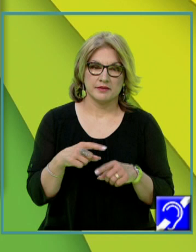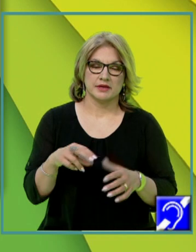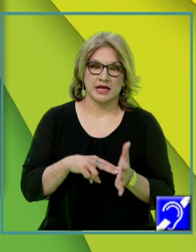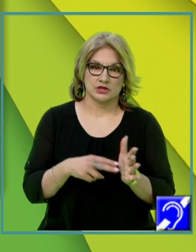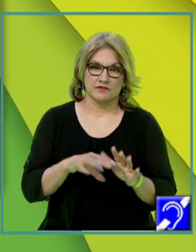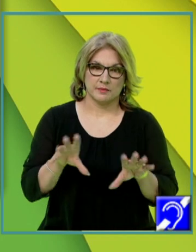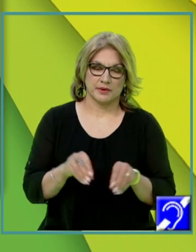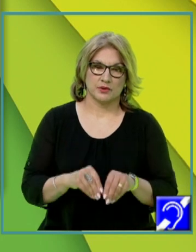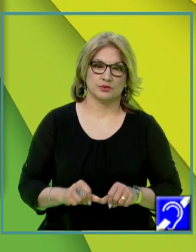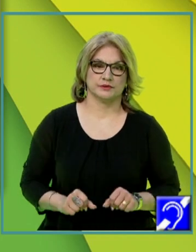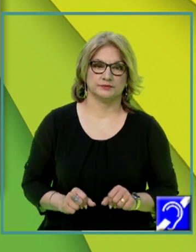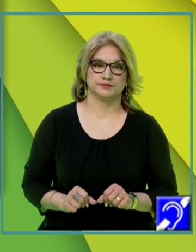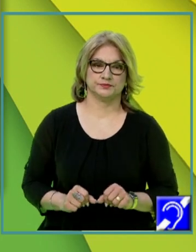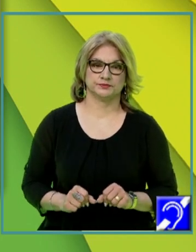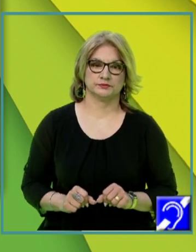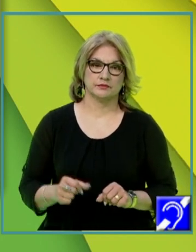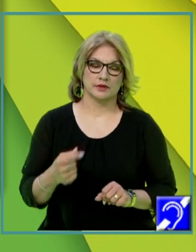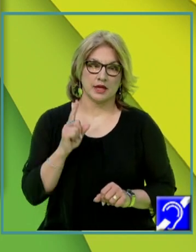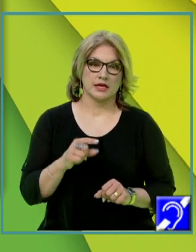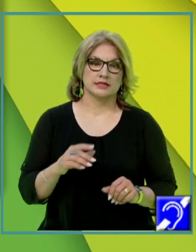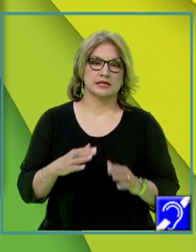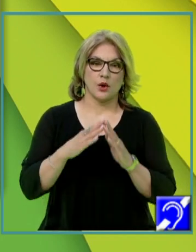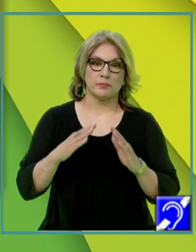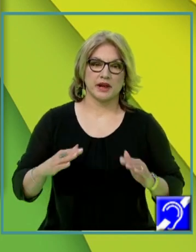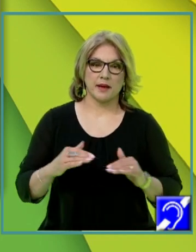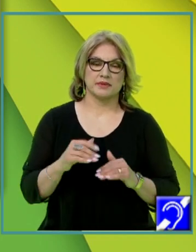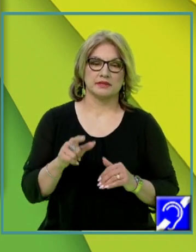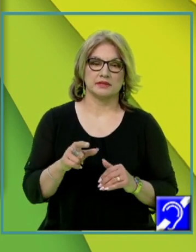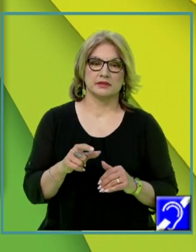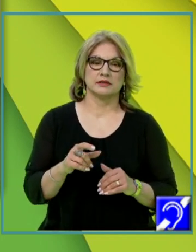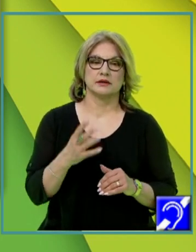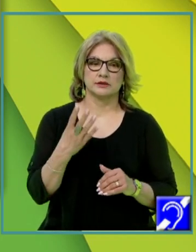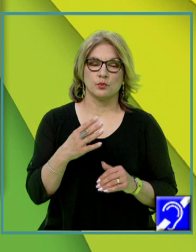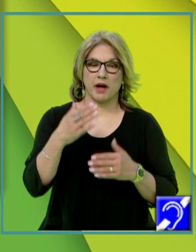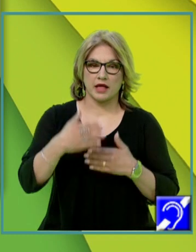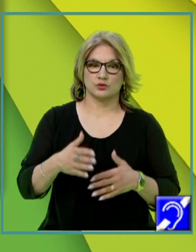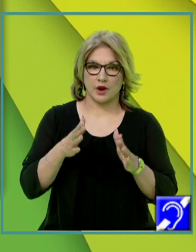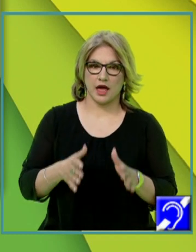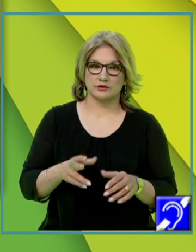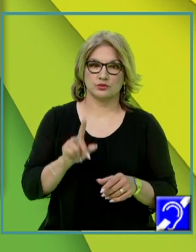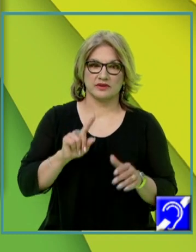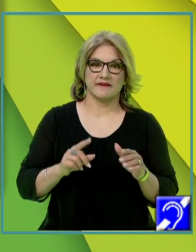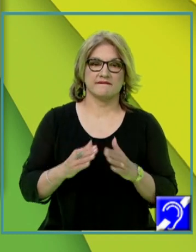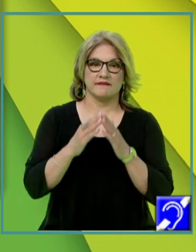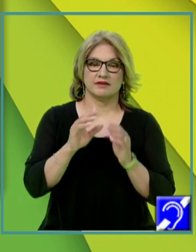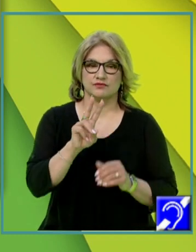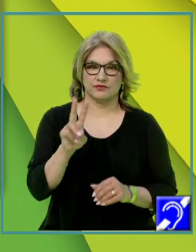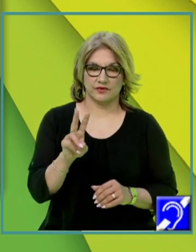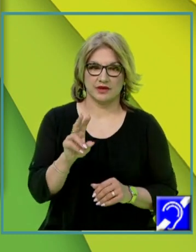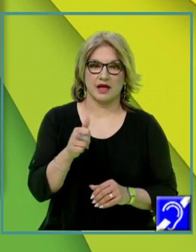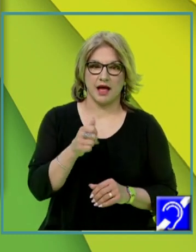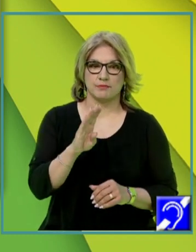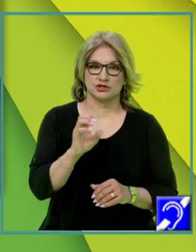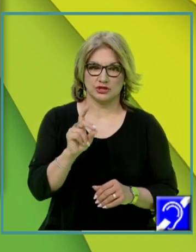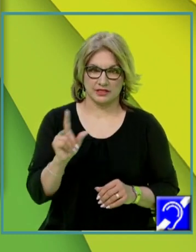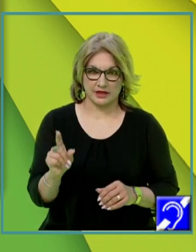împreună, care sună în felul următor. Deci avem o piramidă patulatără regulată VABCD cu vârful V și în care muchea baze este